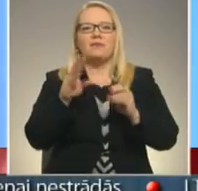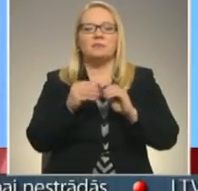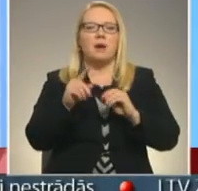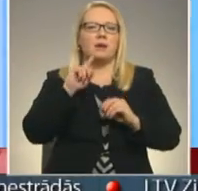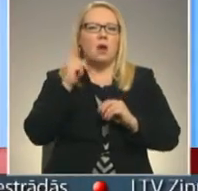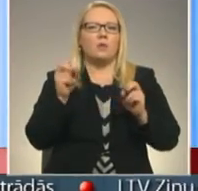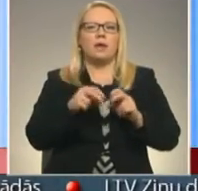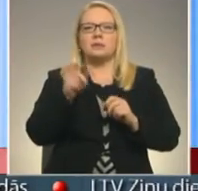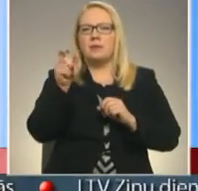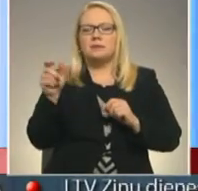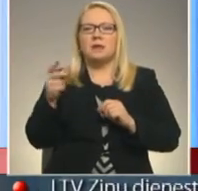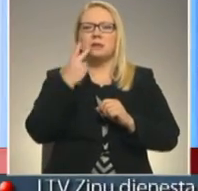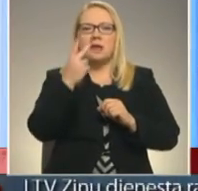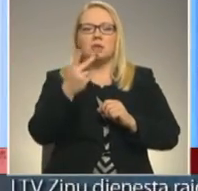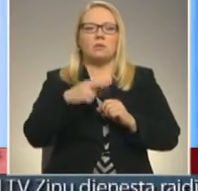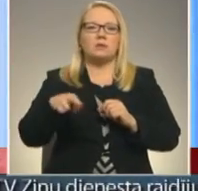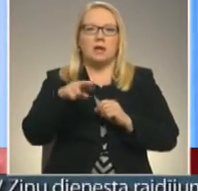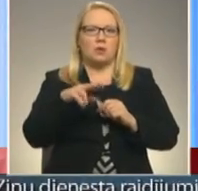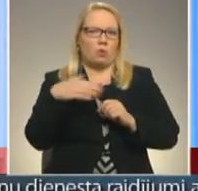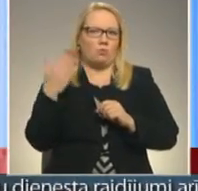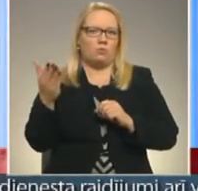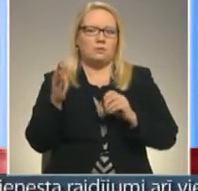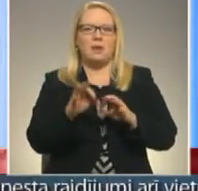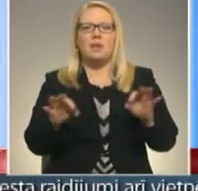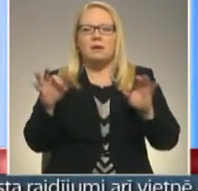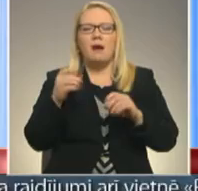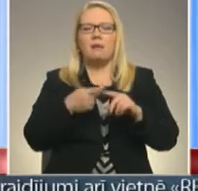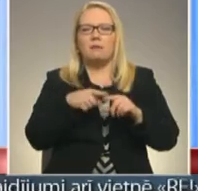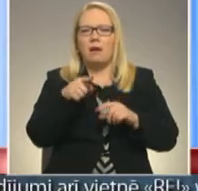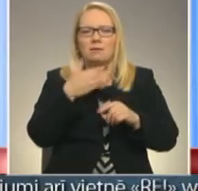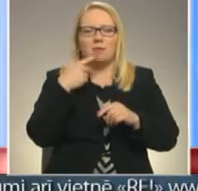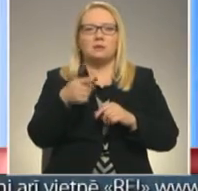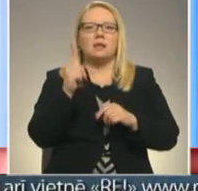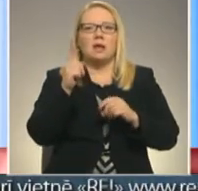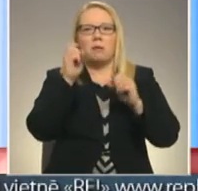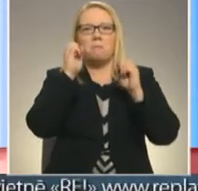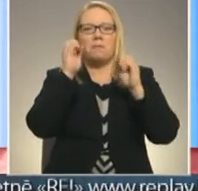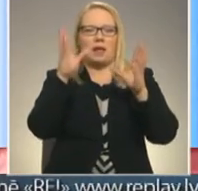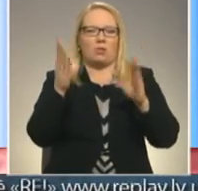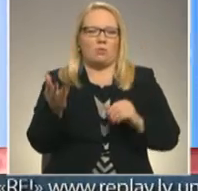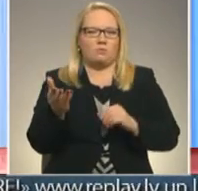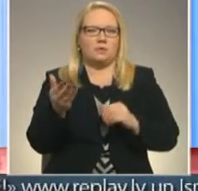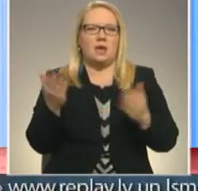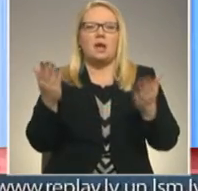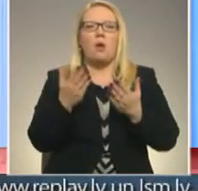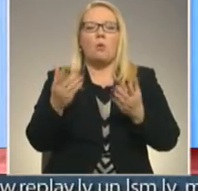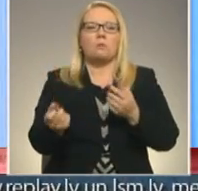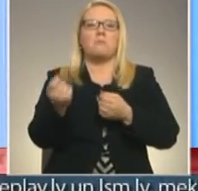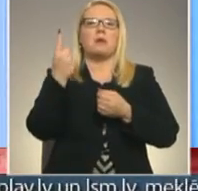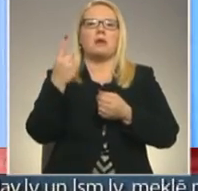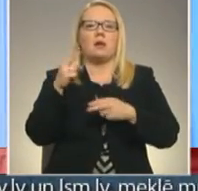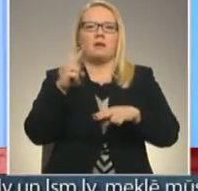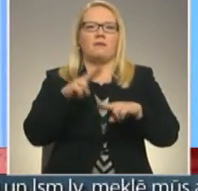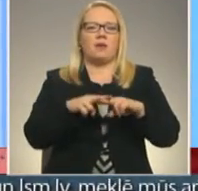speciālisti skatītos uz reģionu pusi, bet nekā jau tāda nav, tas tikai tāds brīnums, ja ir kaut kur Latvijā